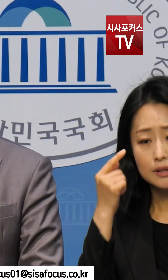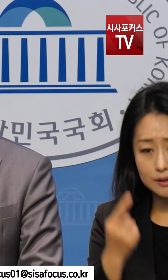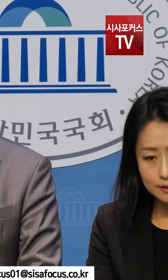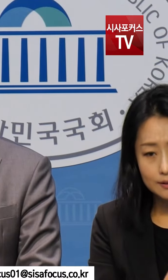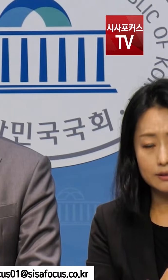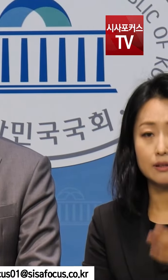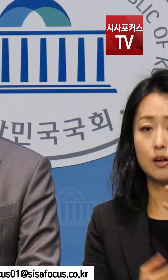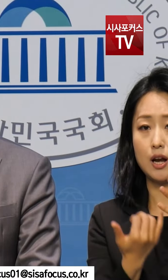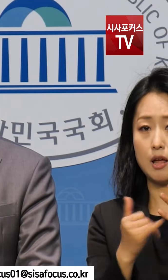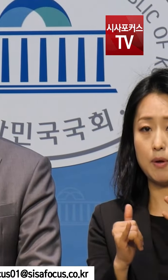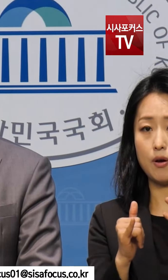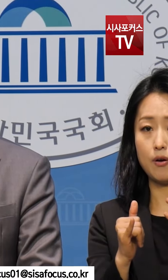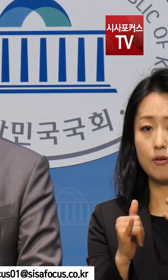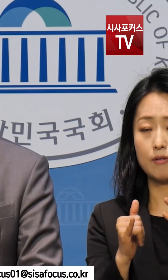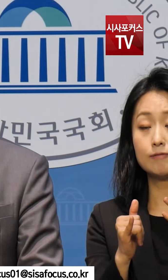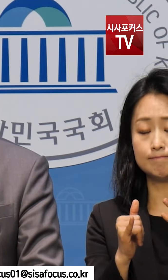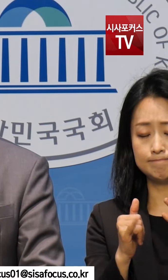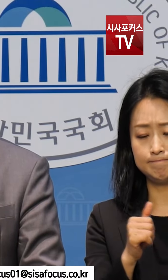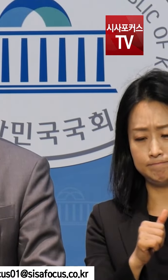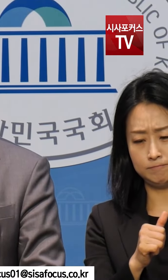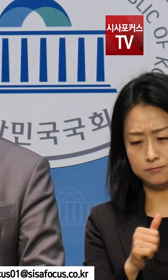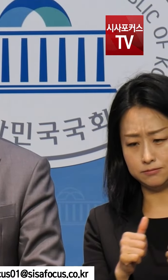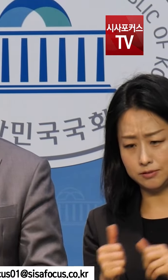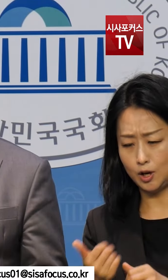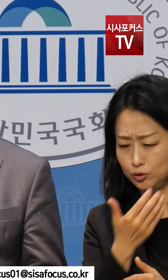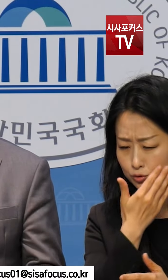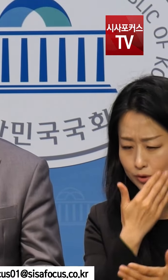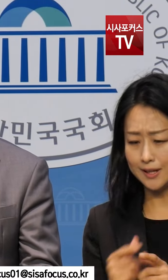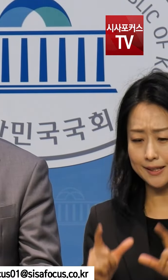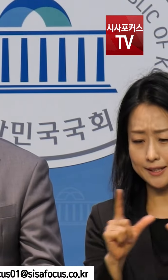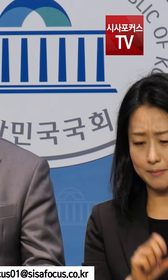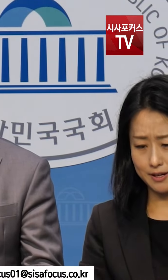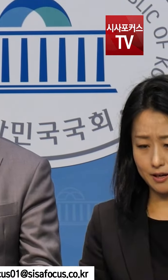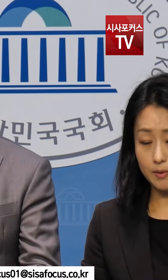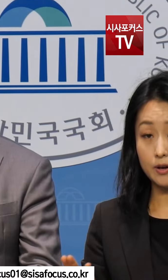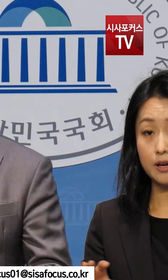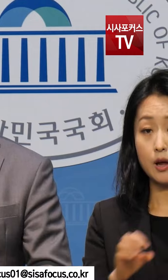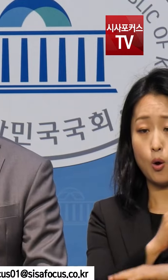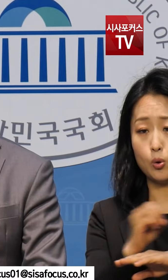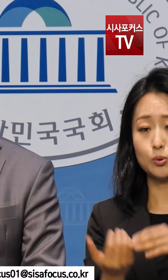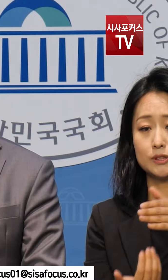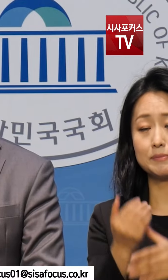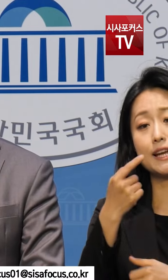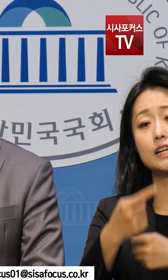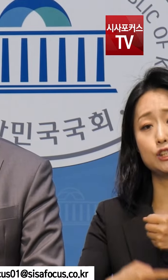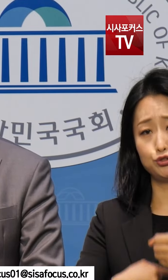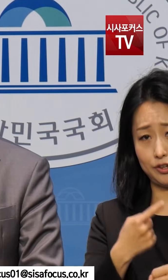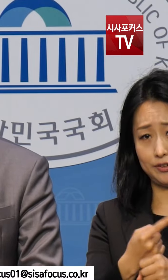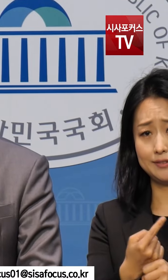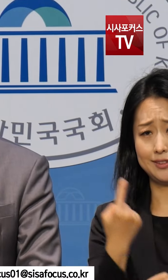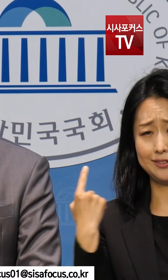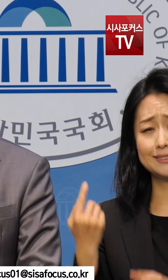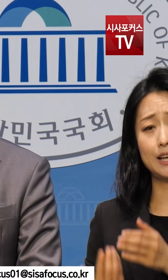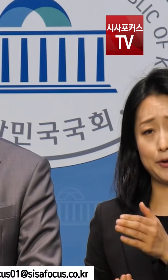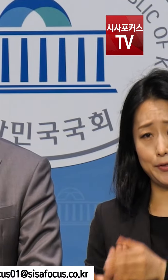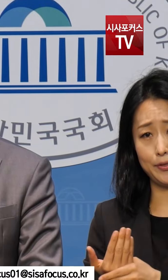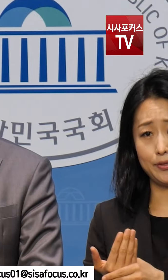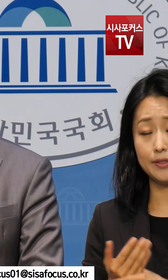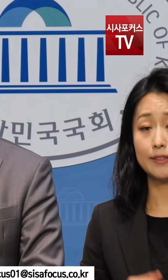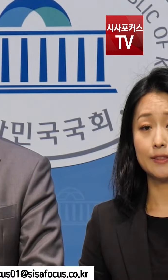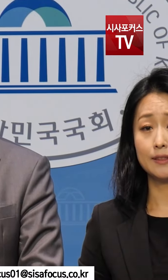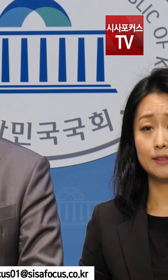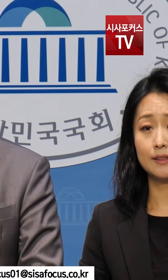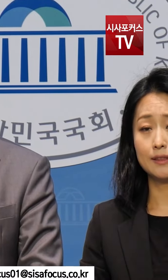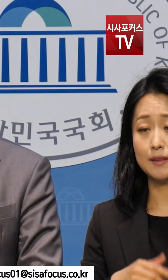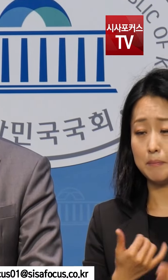소중한 삶을 잃은 오송참사 일주기입니다. 그날 참사의 아픔은 아직도 저와 여기